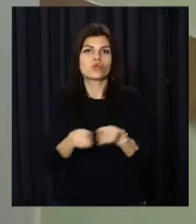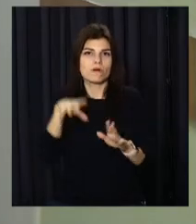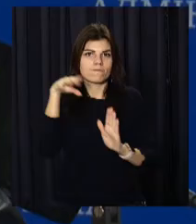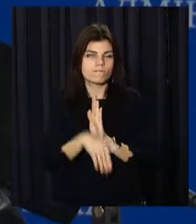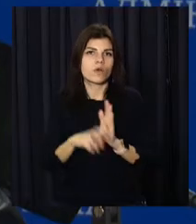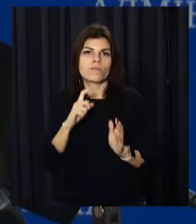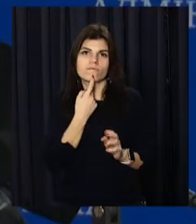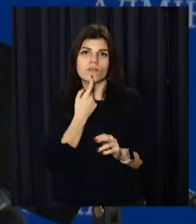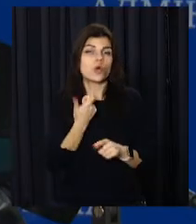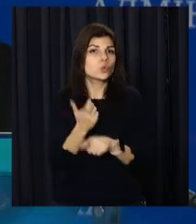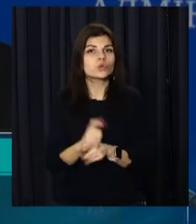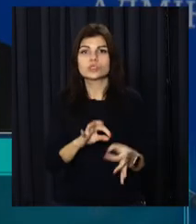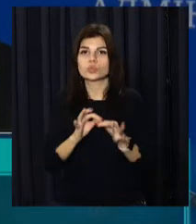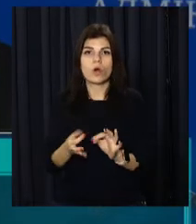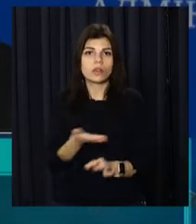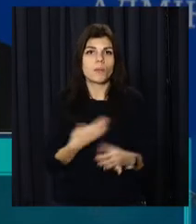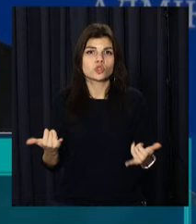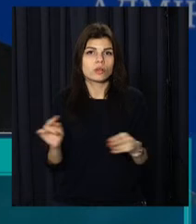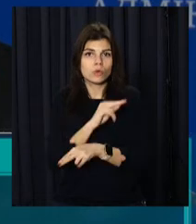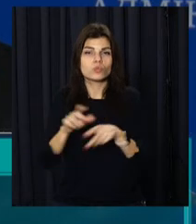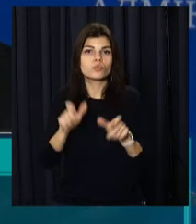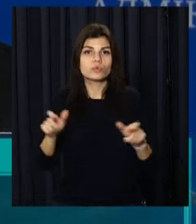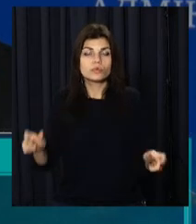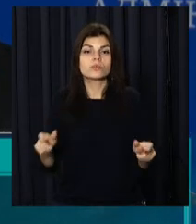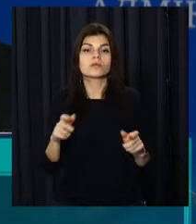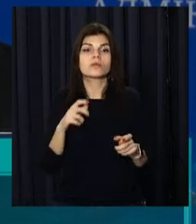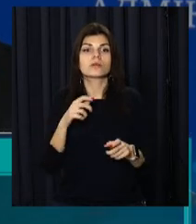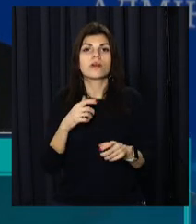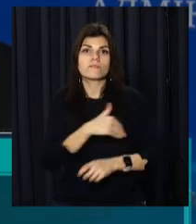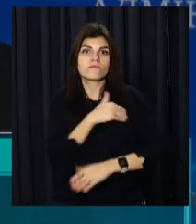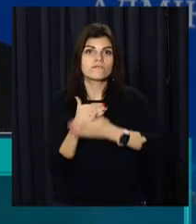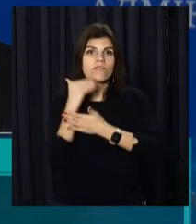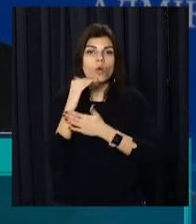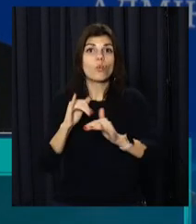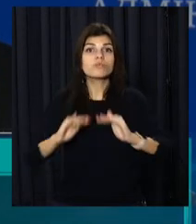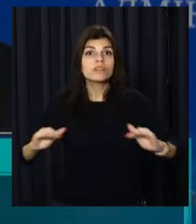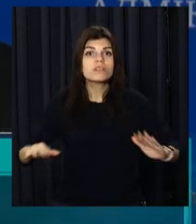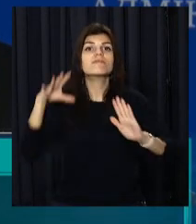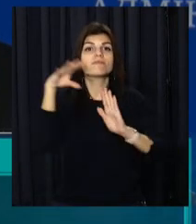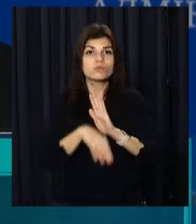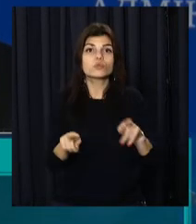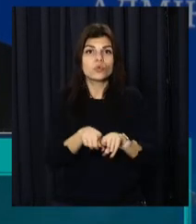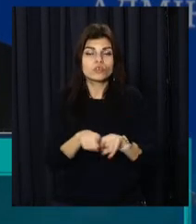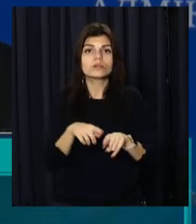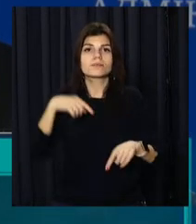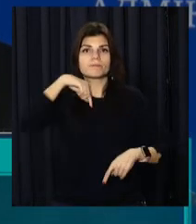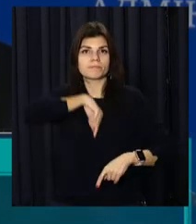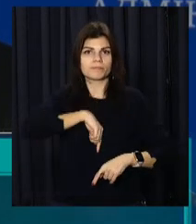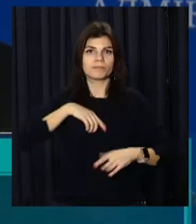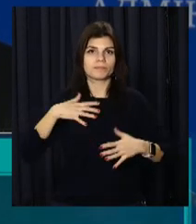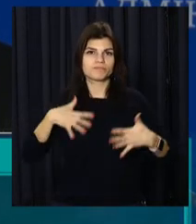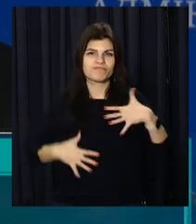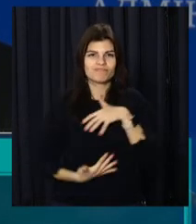Дуже складно нам зараз лікувати пацієнтів, високі температури в дітей і індексикаційні